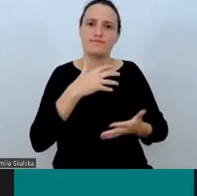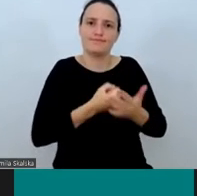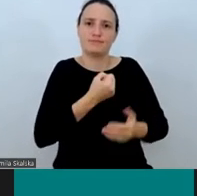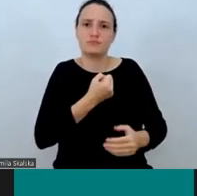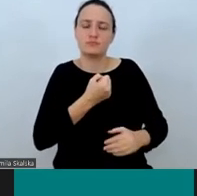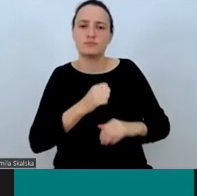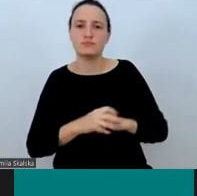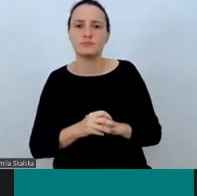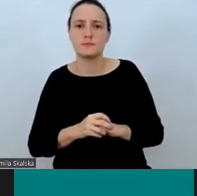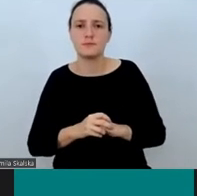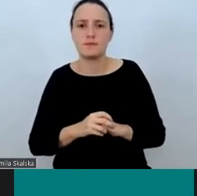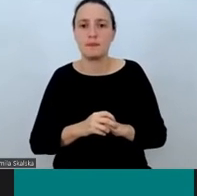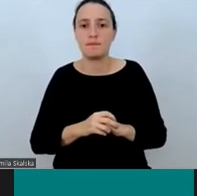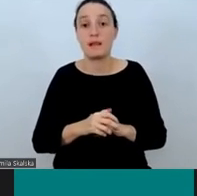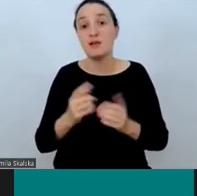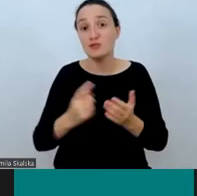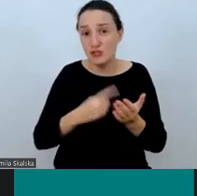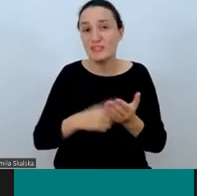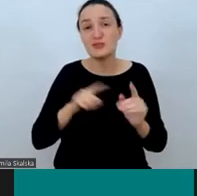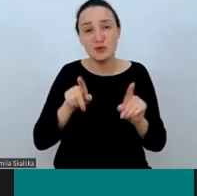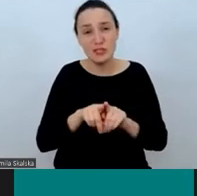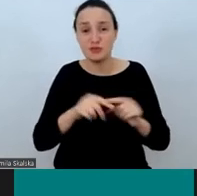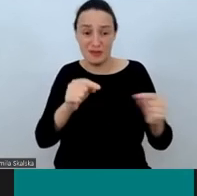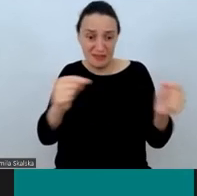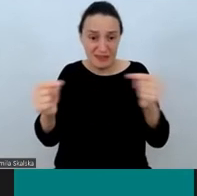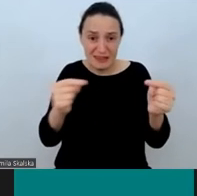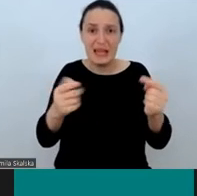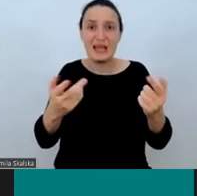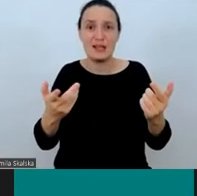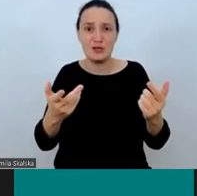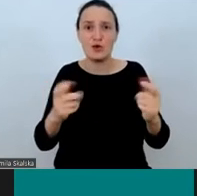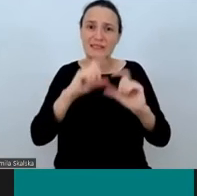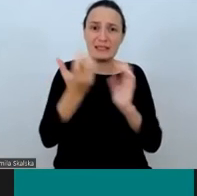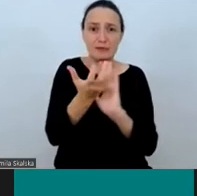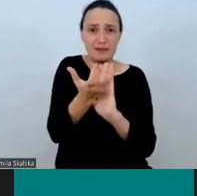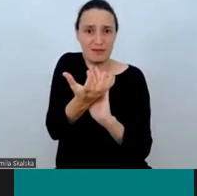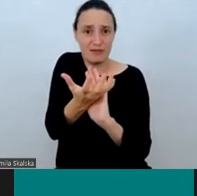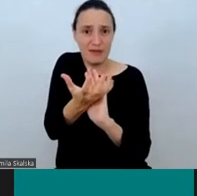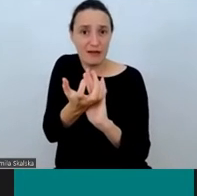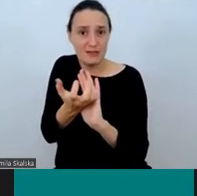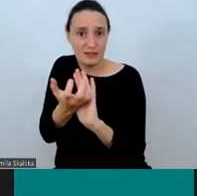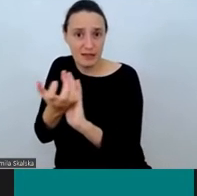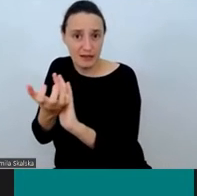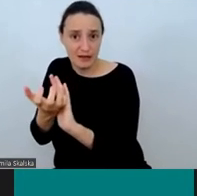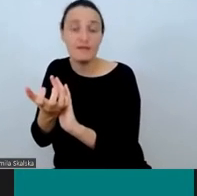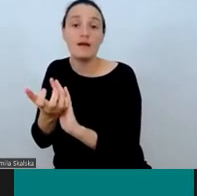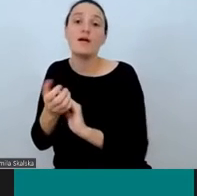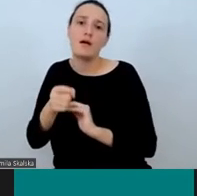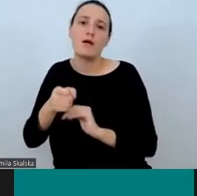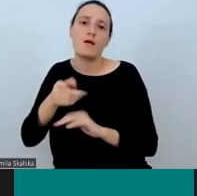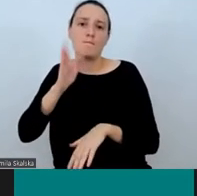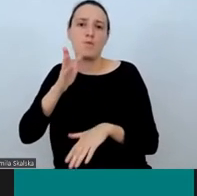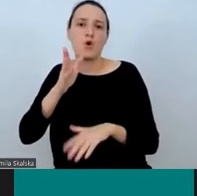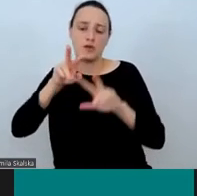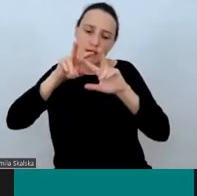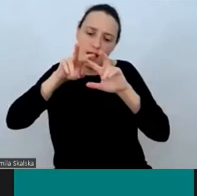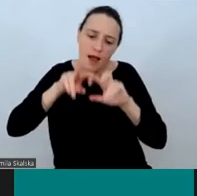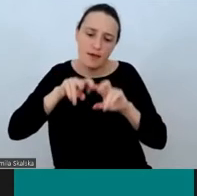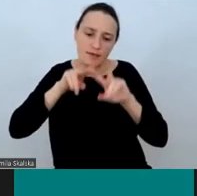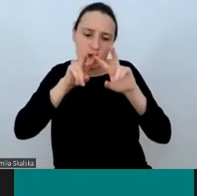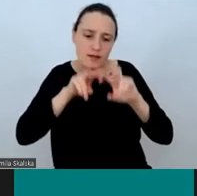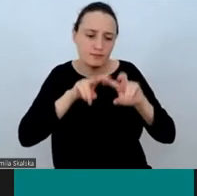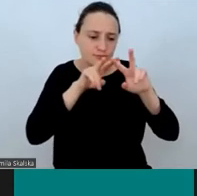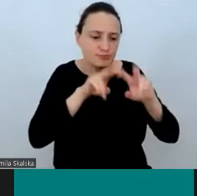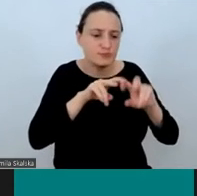Często nagrywa się zdarzenia tłumaczone i później analizuje się je